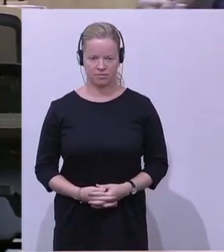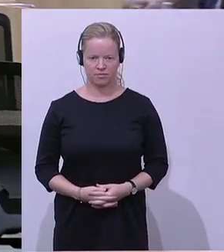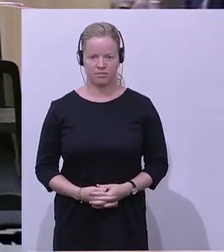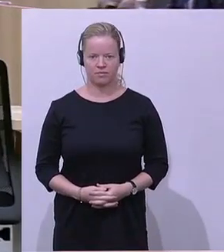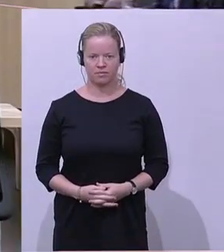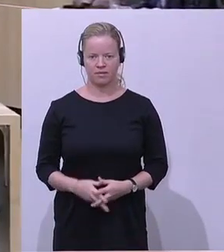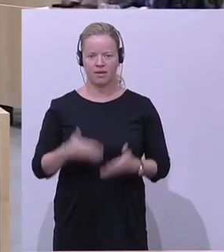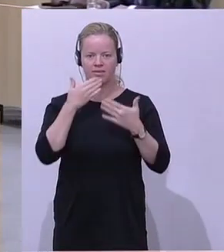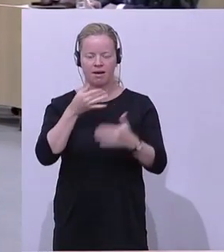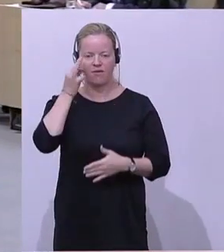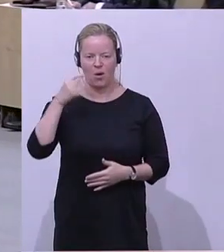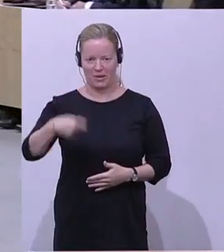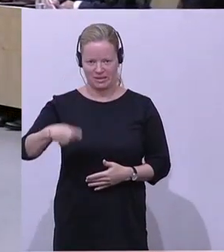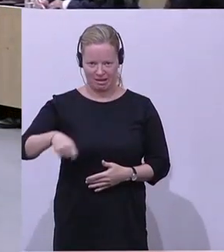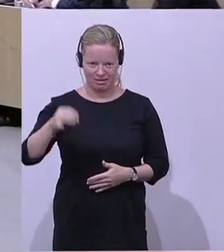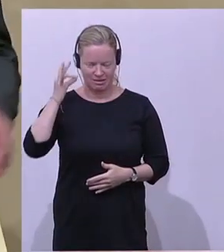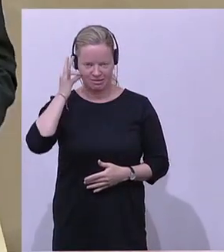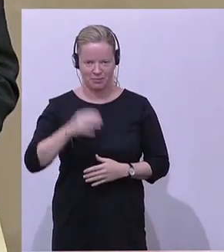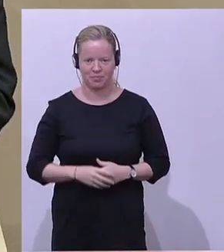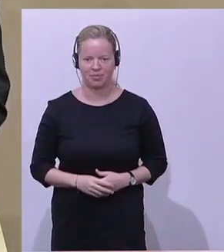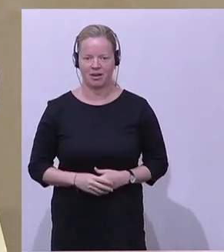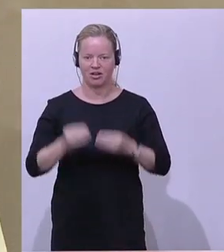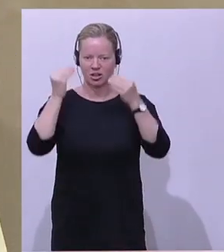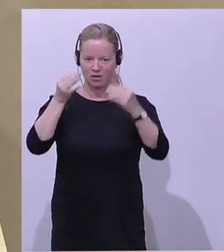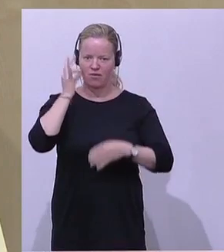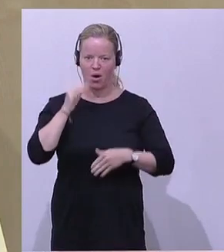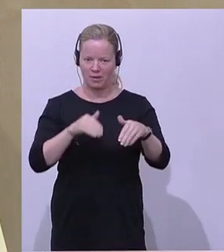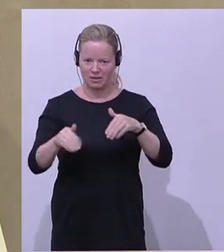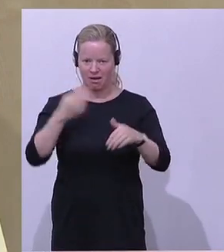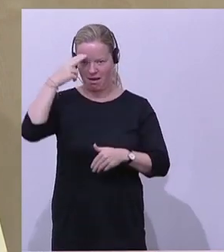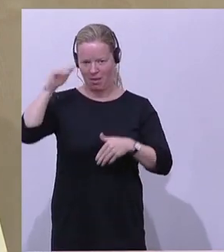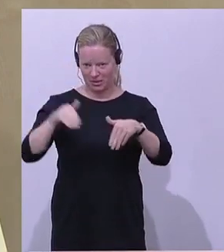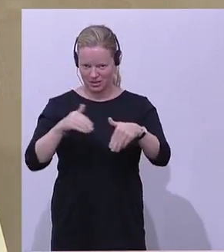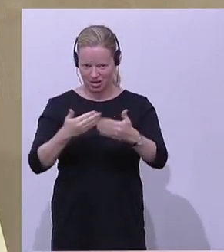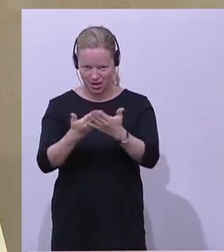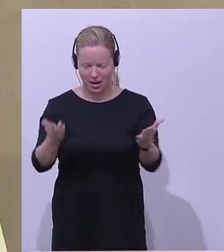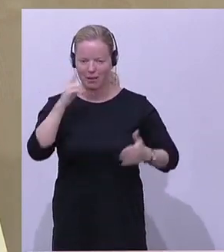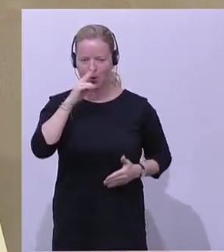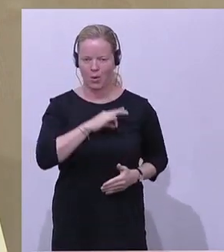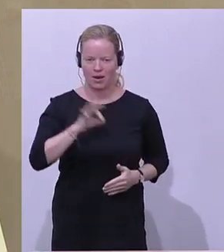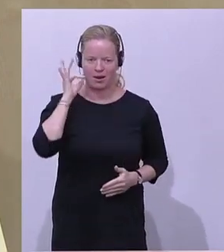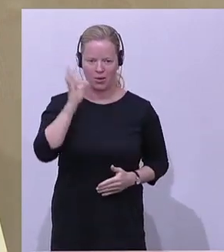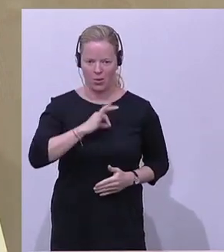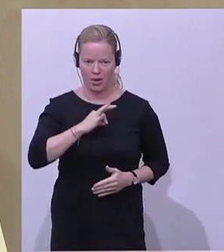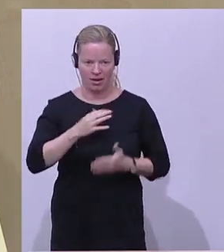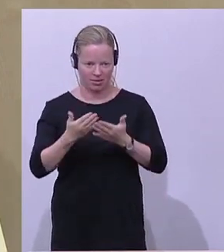Danke, sehr geehrte Frau Präsident, geschätzte Frau Minister, geschätzter Herr Minister, liebe Kolleginnen, liebe Kollegen.